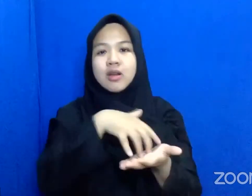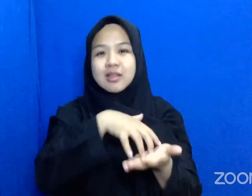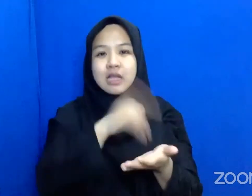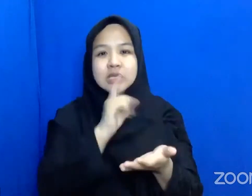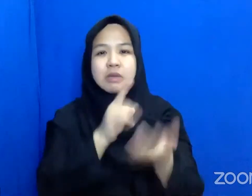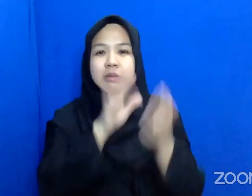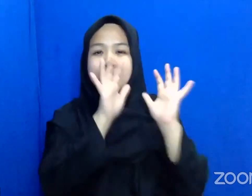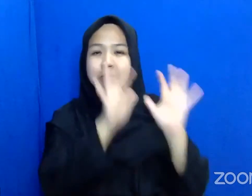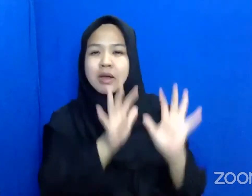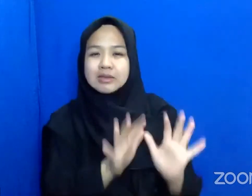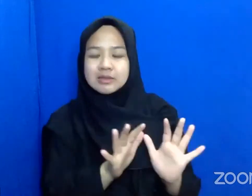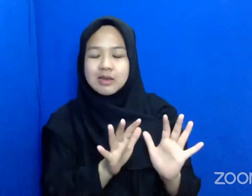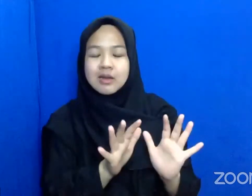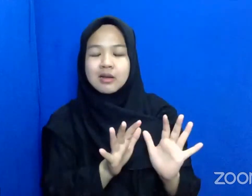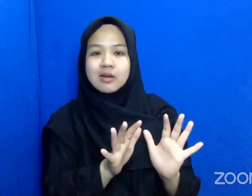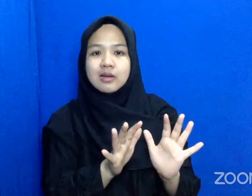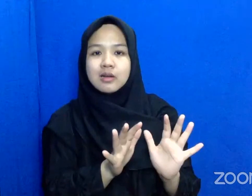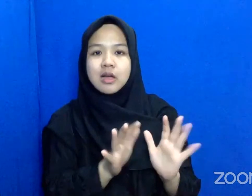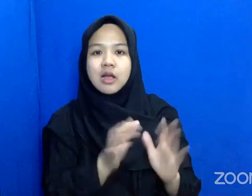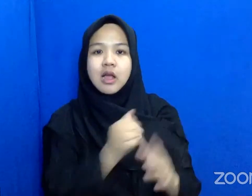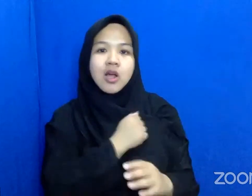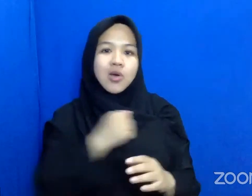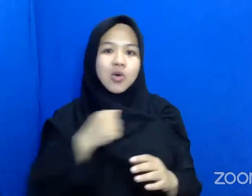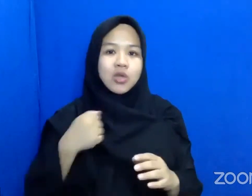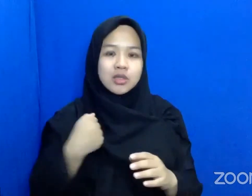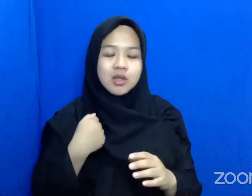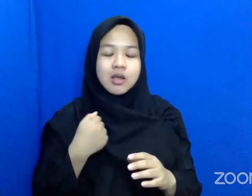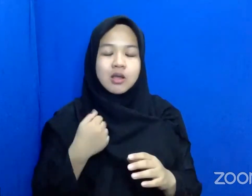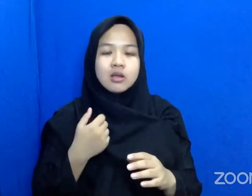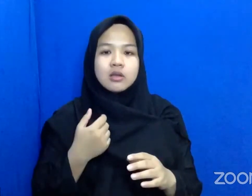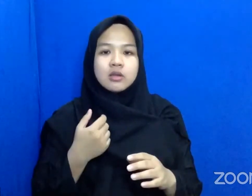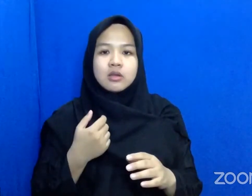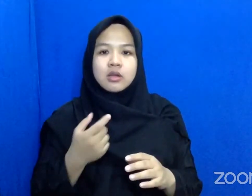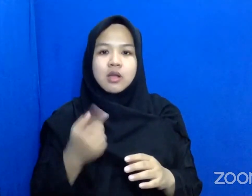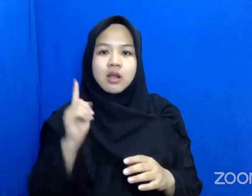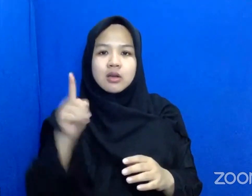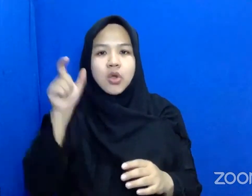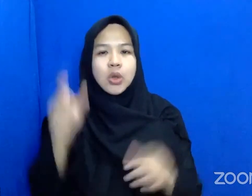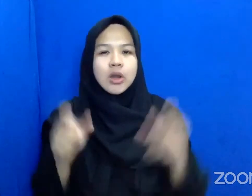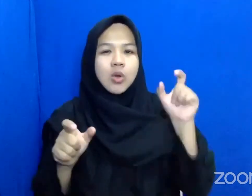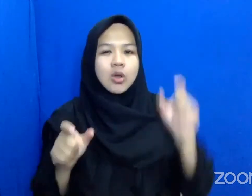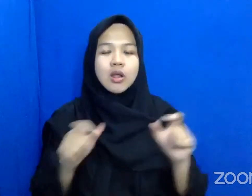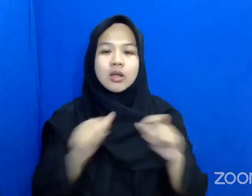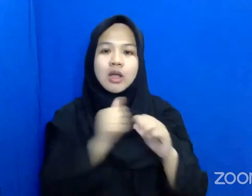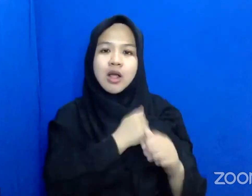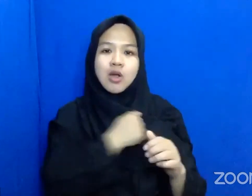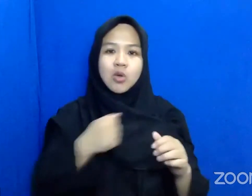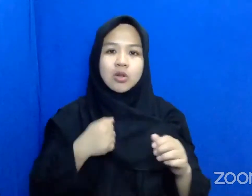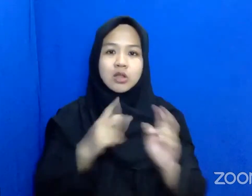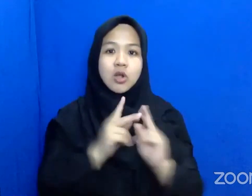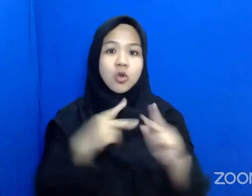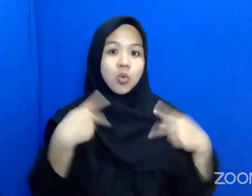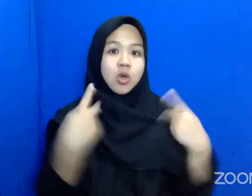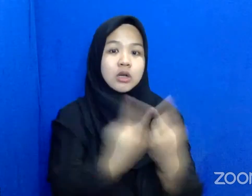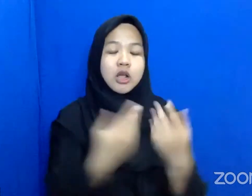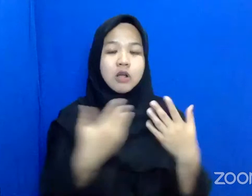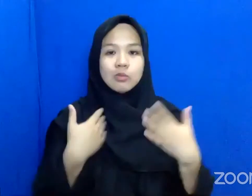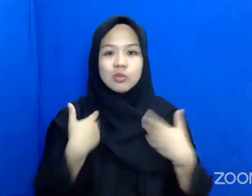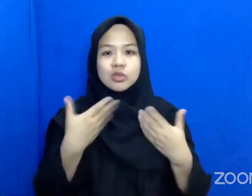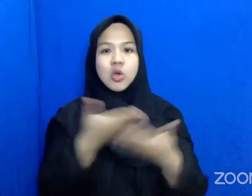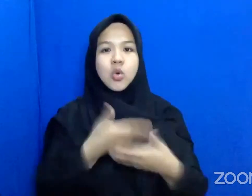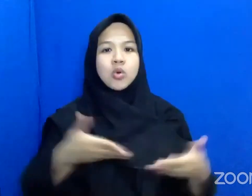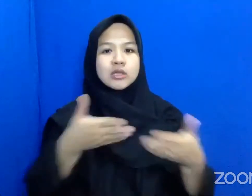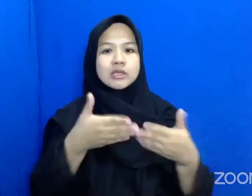Banyak Juga Ada Orang-orang Yang Anggota Keluarganya Memiliki Kondisi